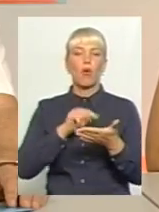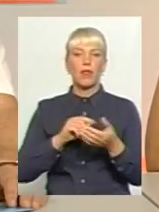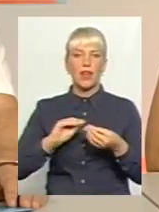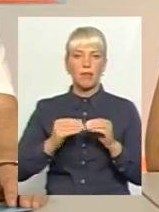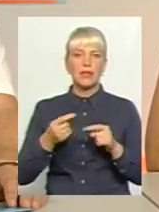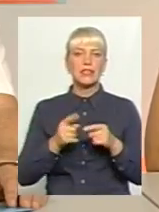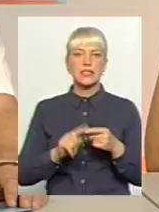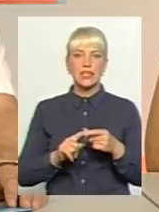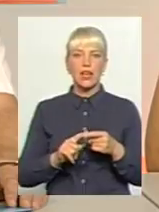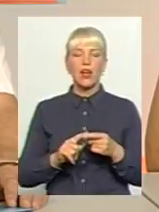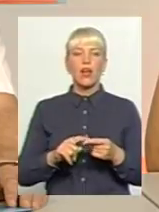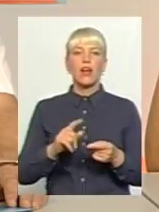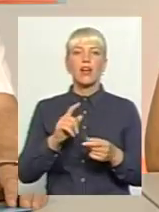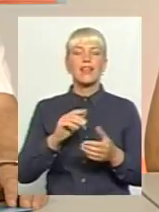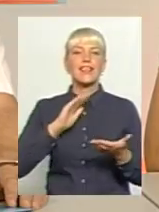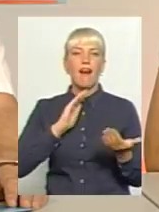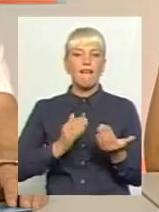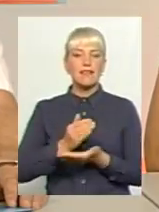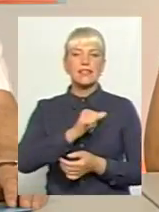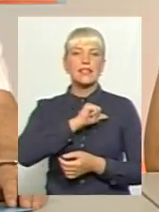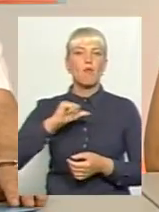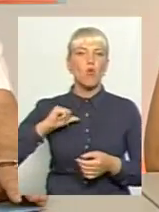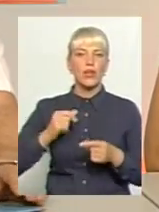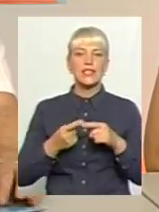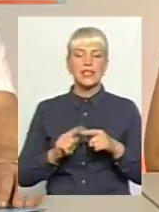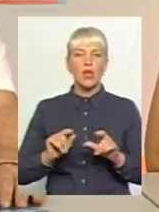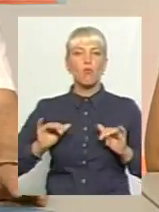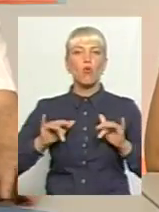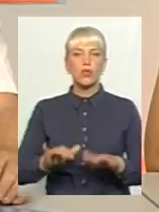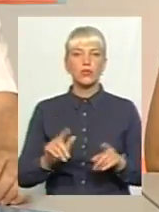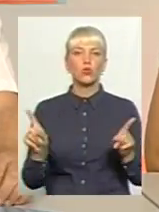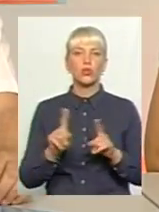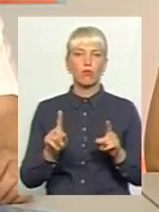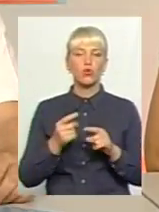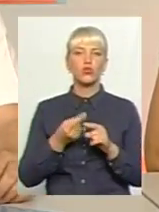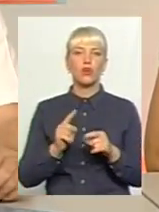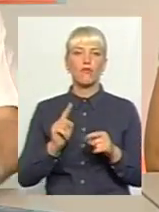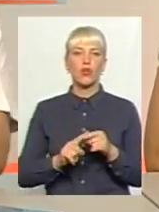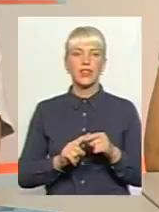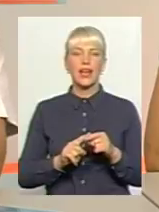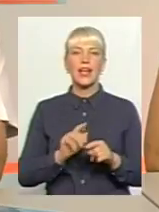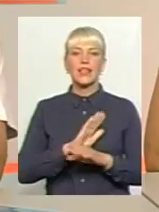по самому якості самої, ну, якби процедури, тому що вона не забезпечена повністю медикаментозно.